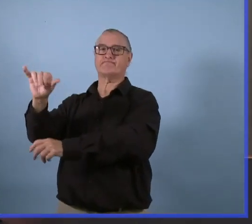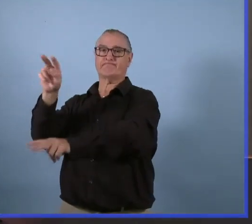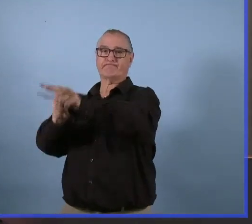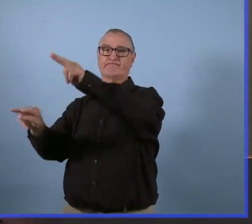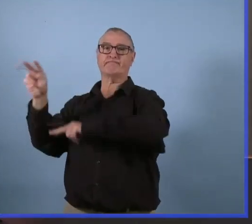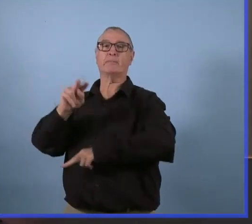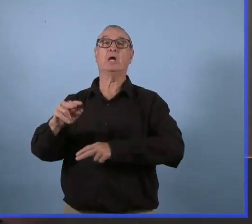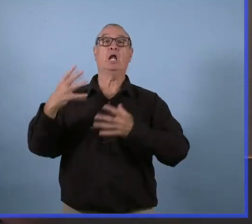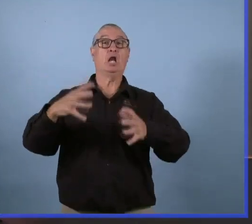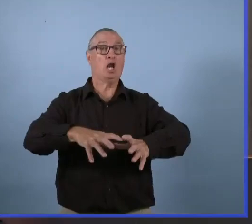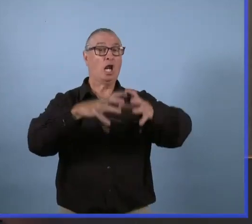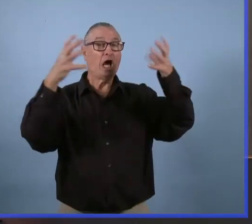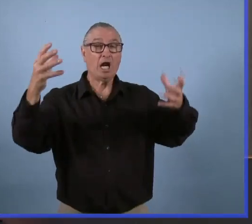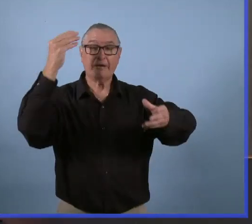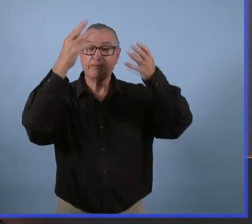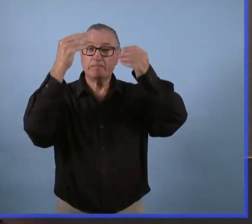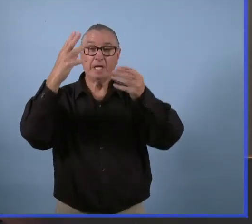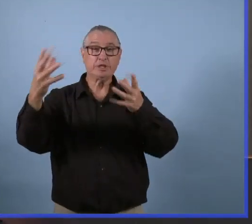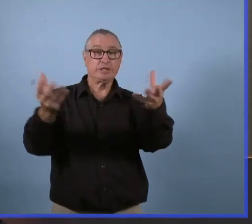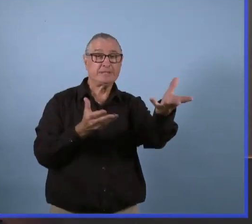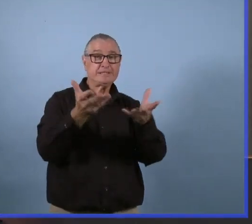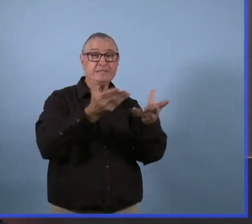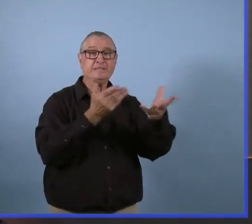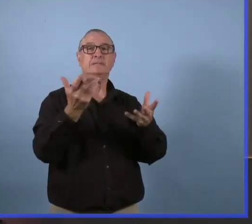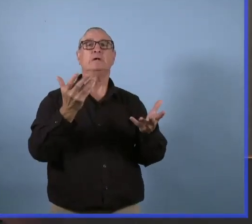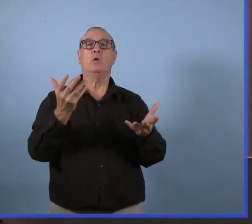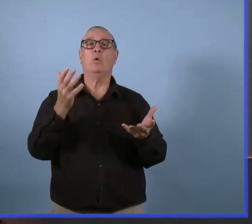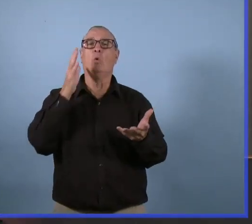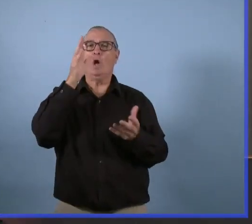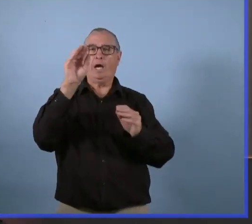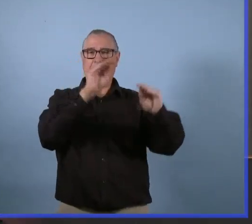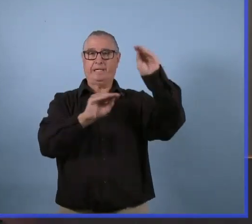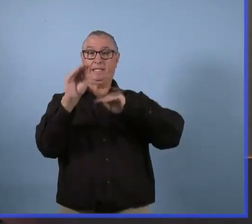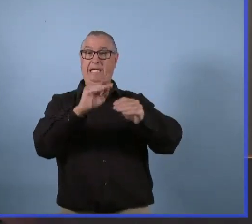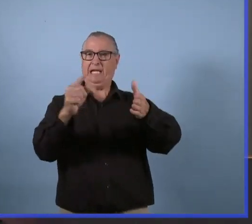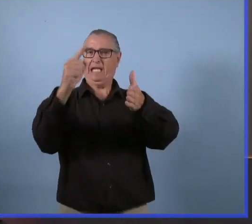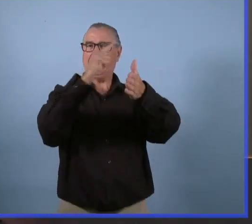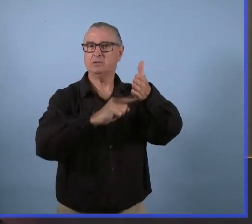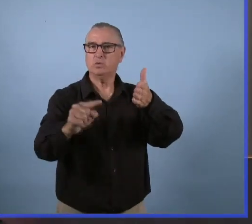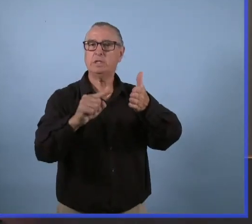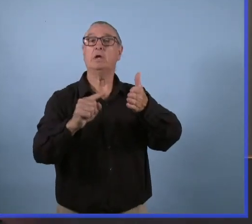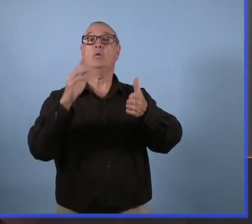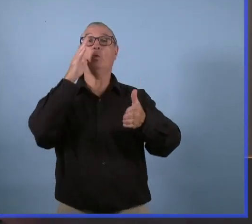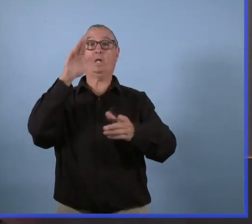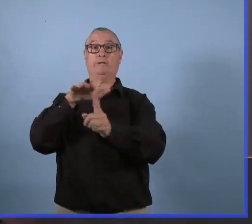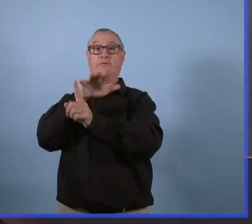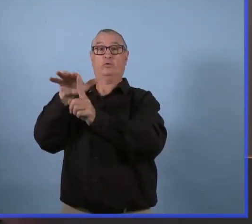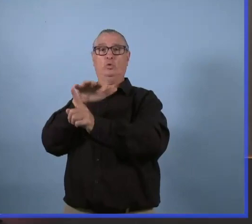Tous ces renseignements vont être pris en considération et vous avez raison. Il faut qu regarde les risques.